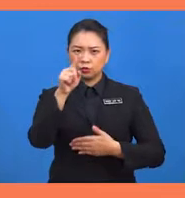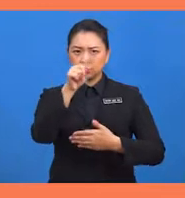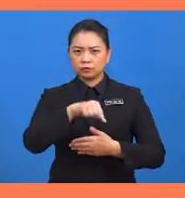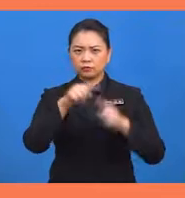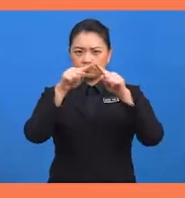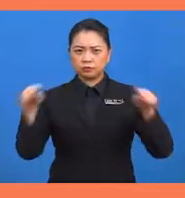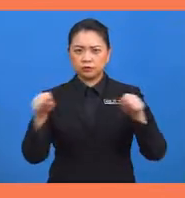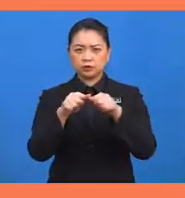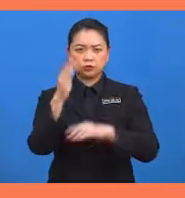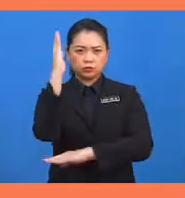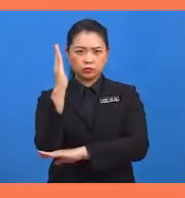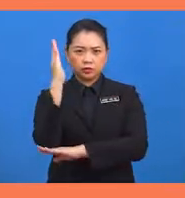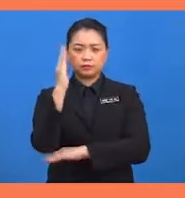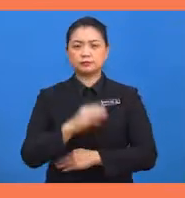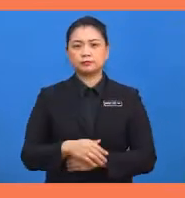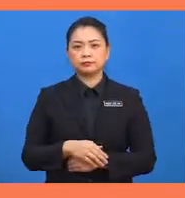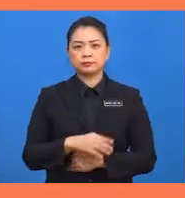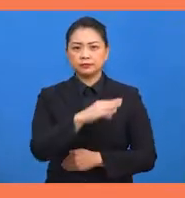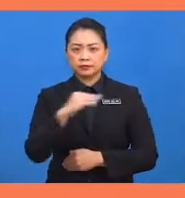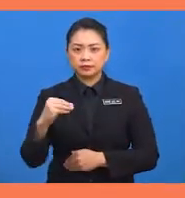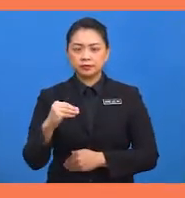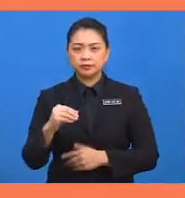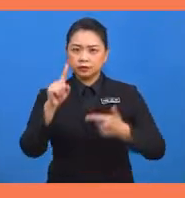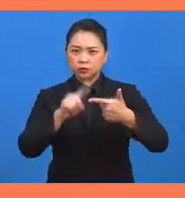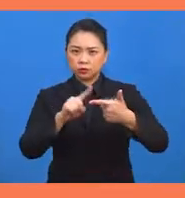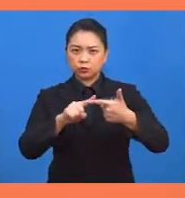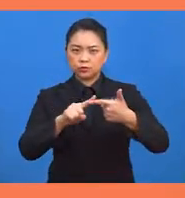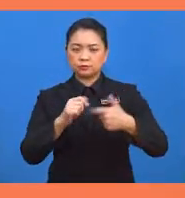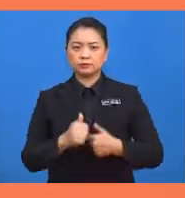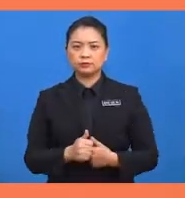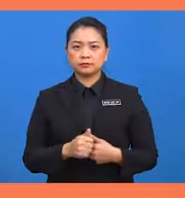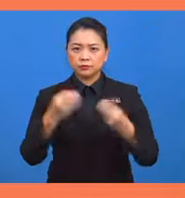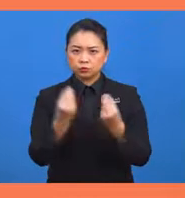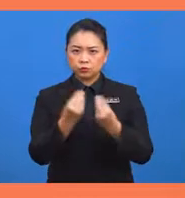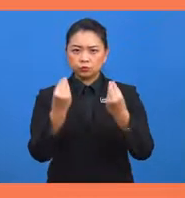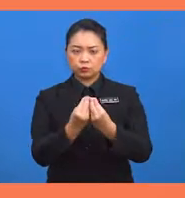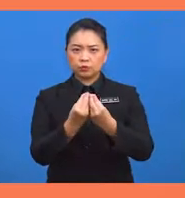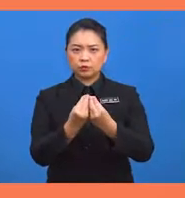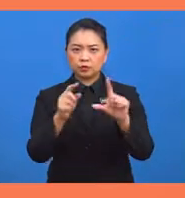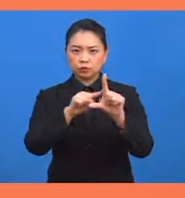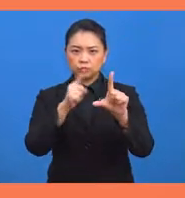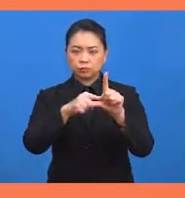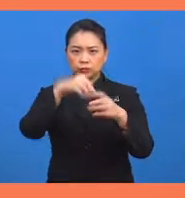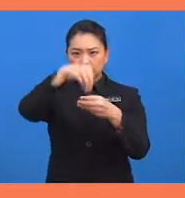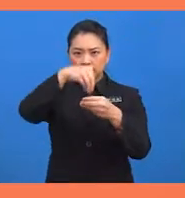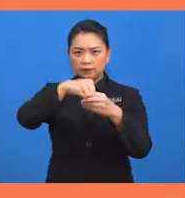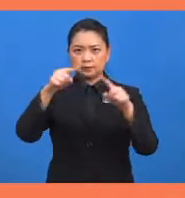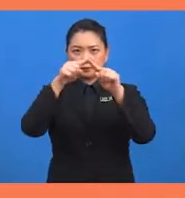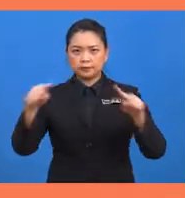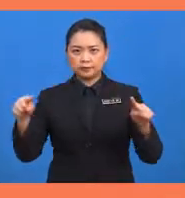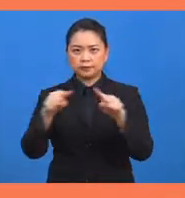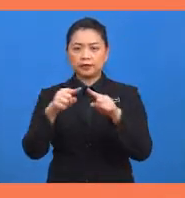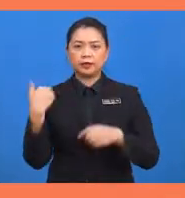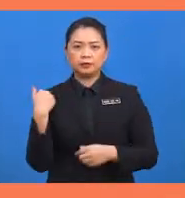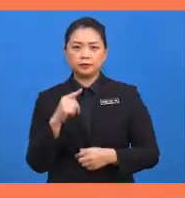bersudut tegak. Dan yang kedua, jumlah sudut pendalaman sebuah segitiga